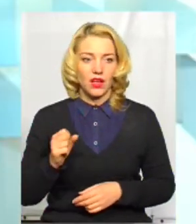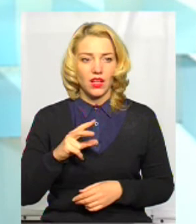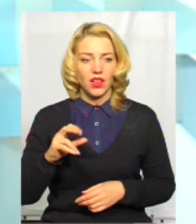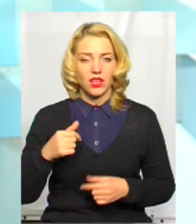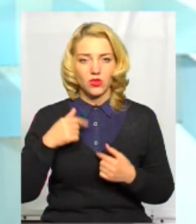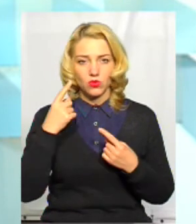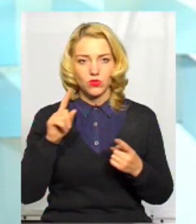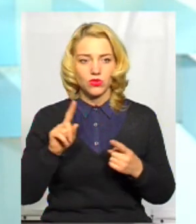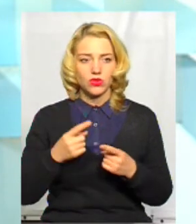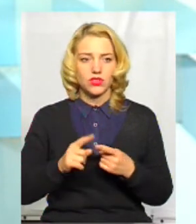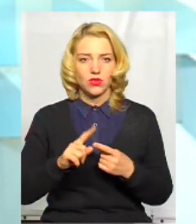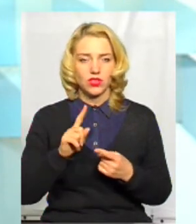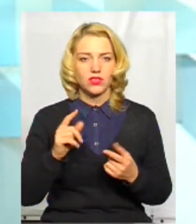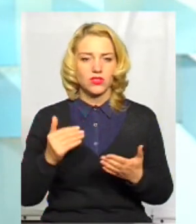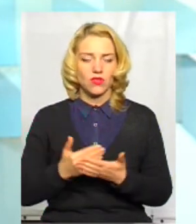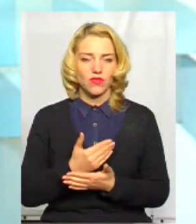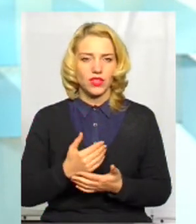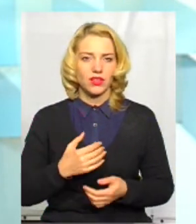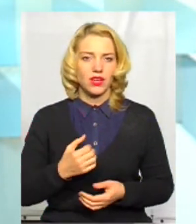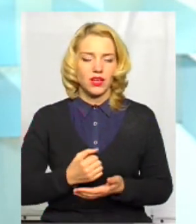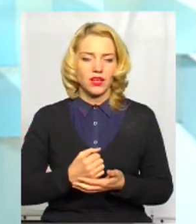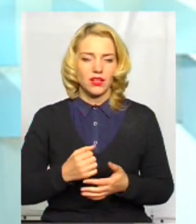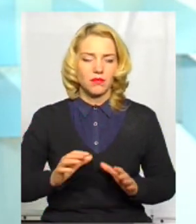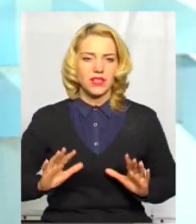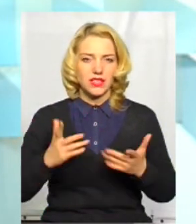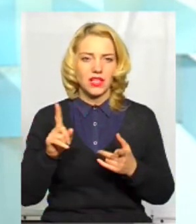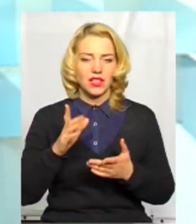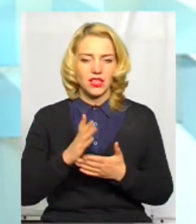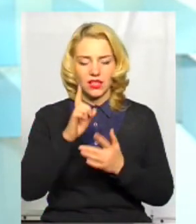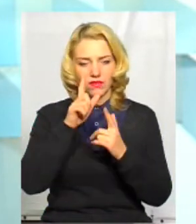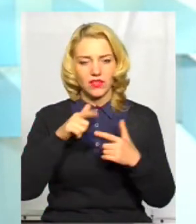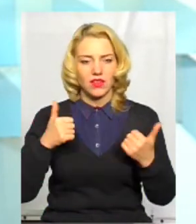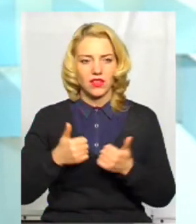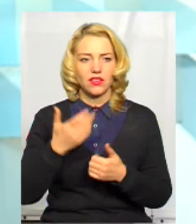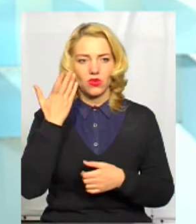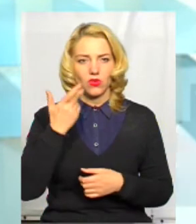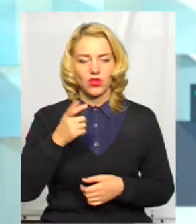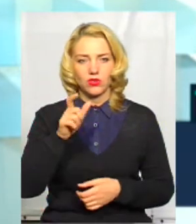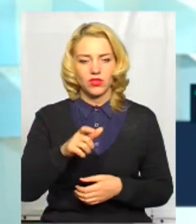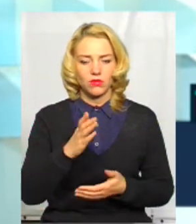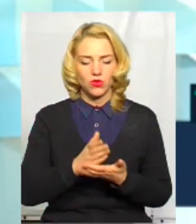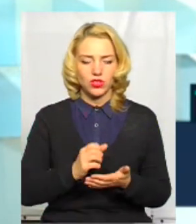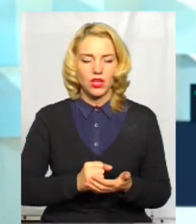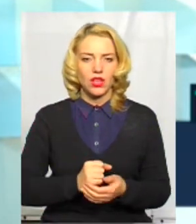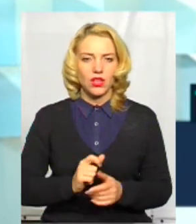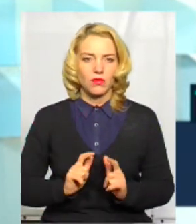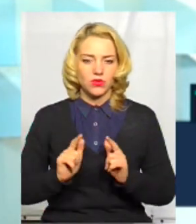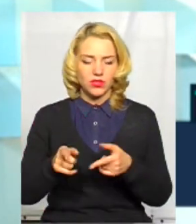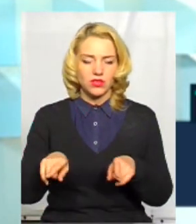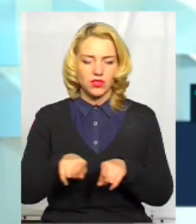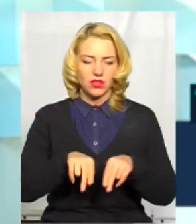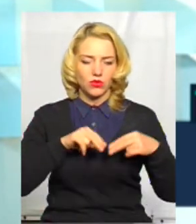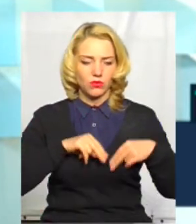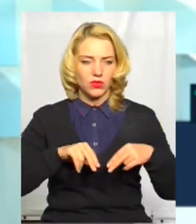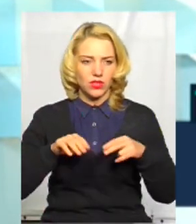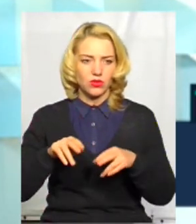Але я думаю, що це один з тих нових прецедентів, які є сьогодні в країні, коли людина може посісти таку посаду, володіючи величезними статками.